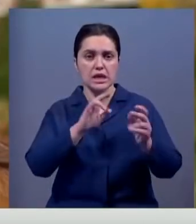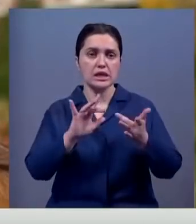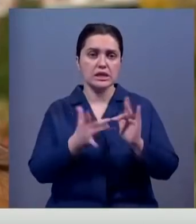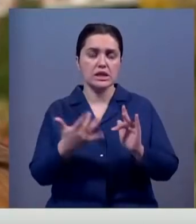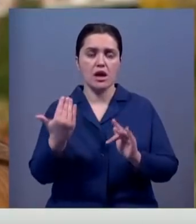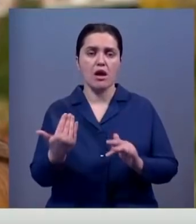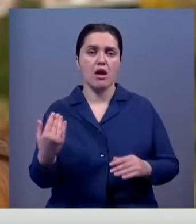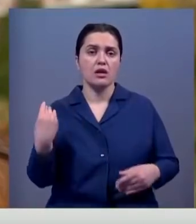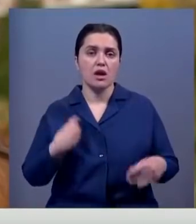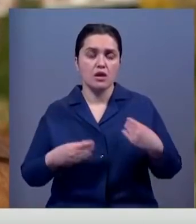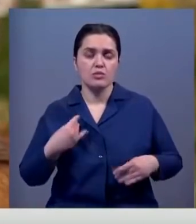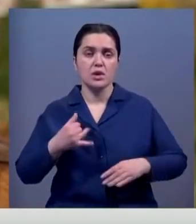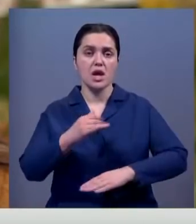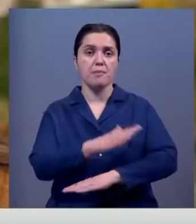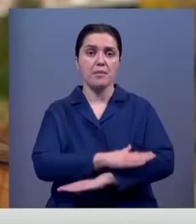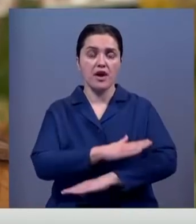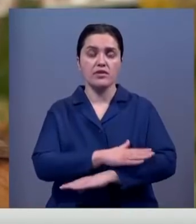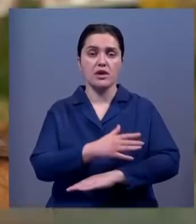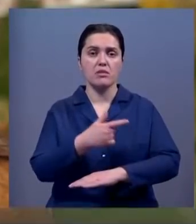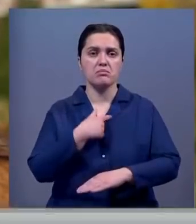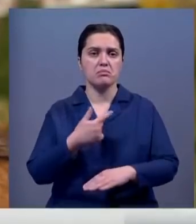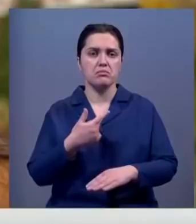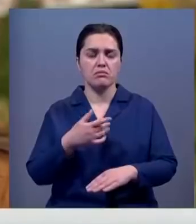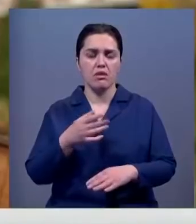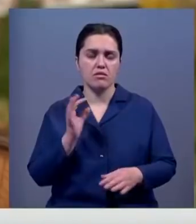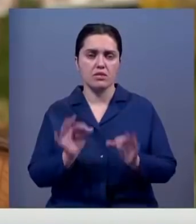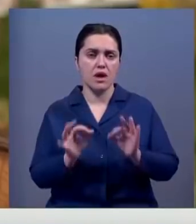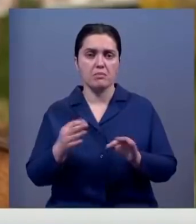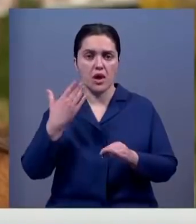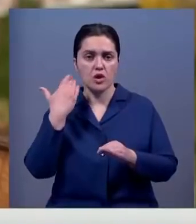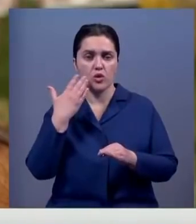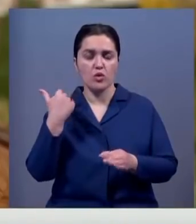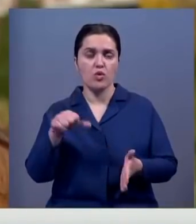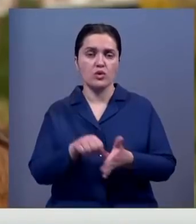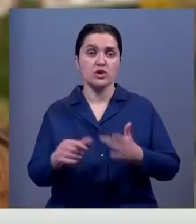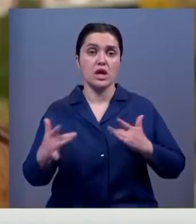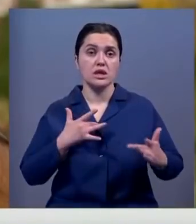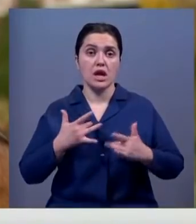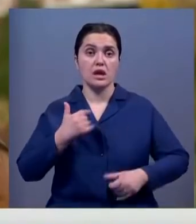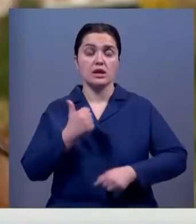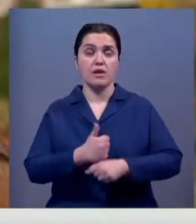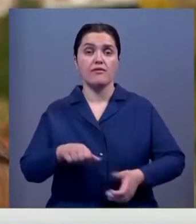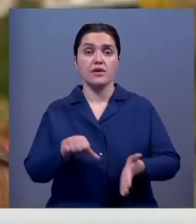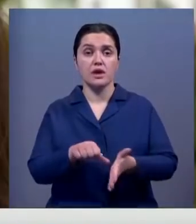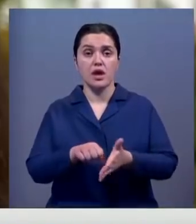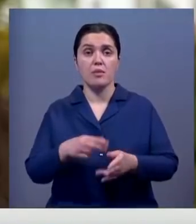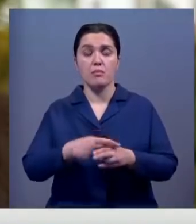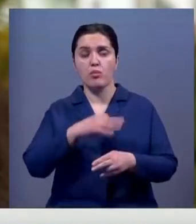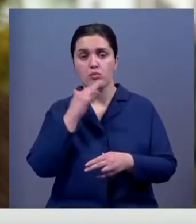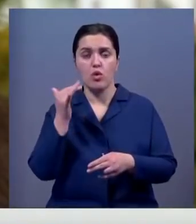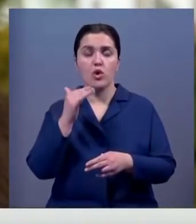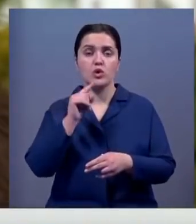национальных костюмах и поведении. Поэтому мне было несложно сыграть роль Айгуль. В этом фильме главная героиня преодолевает множество